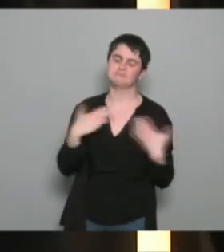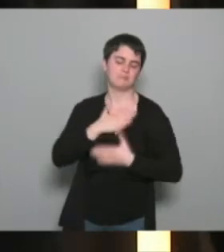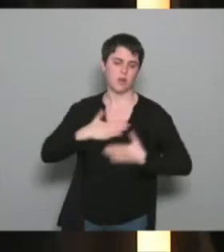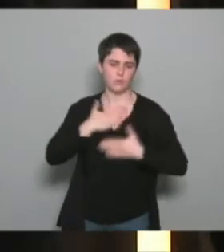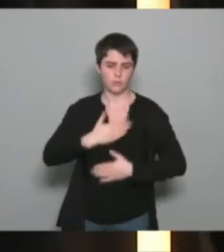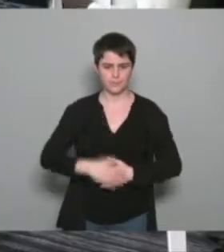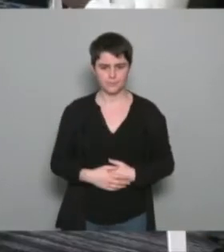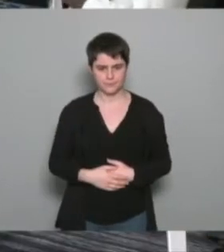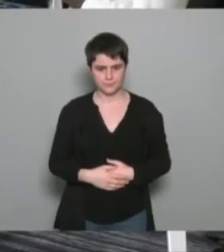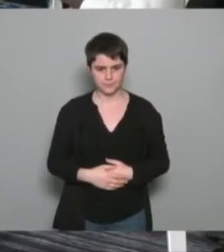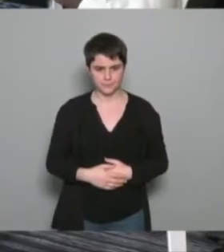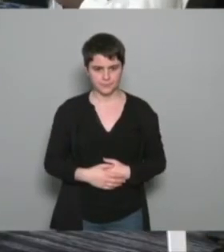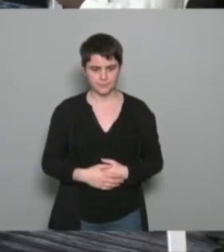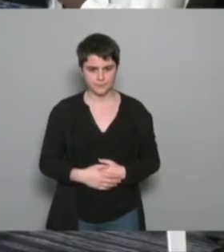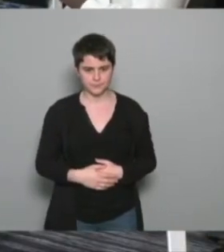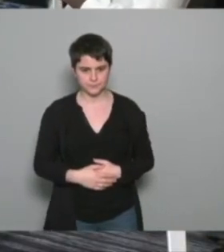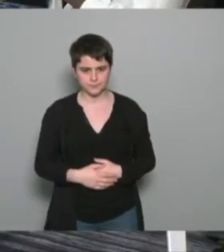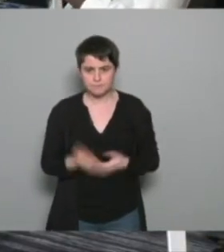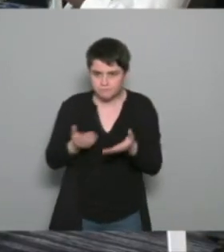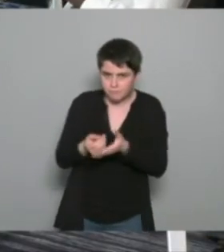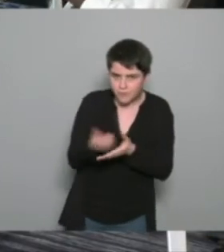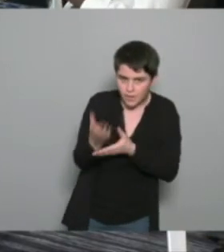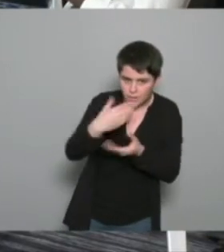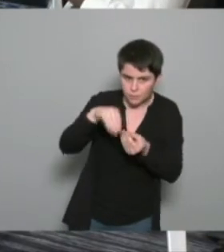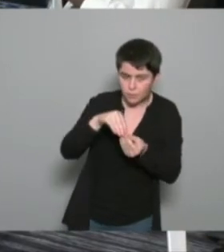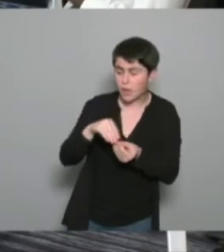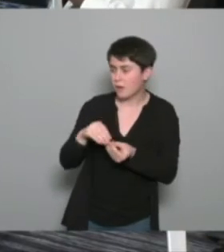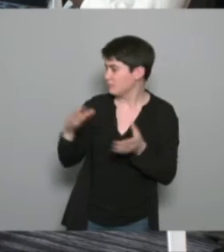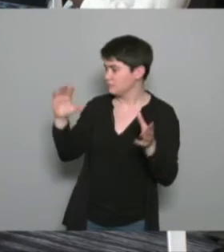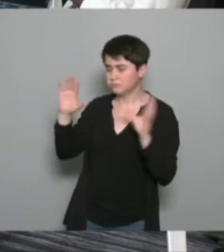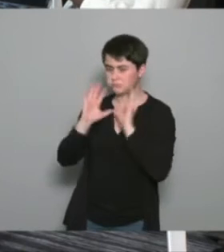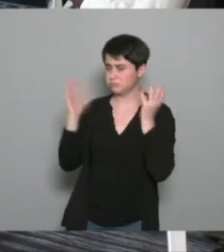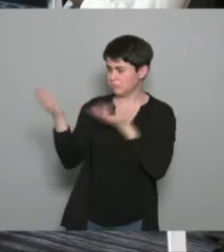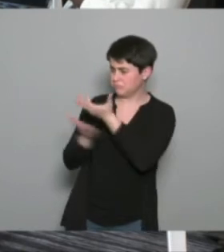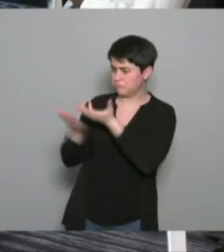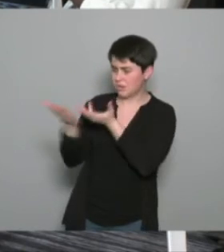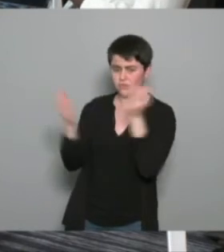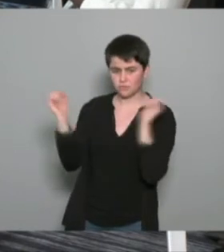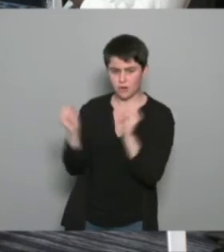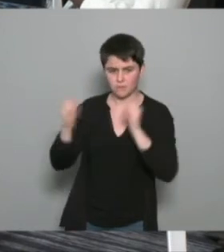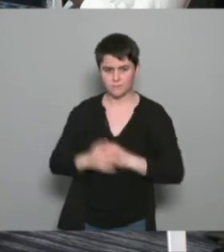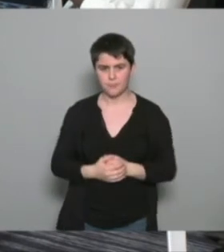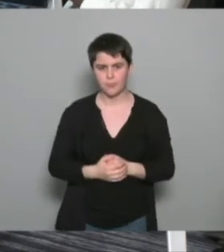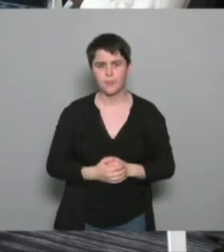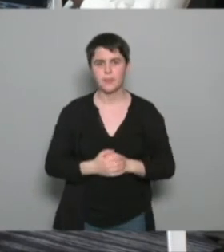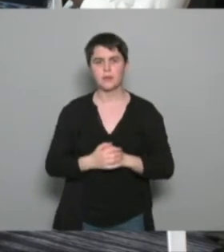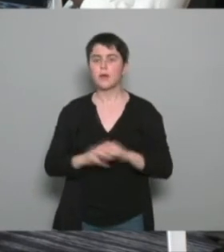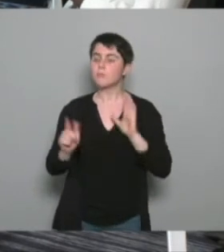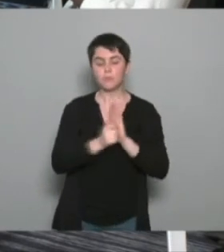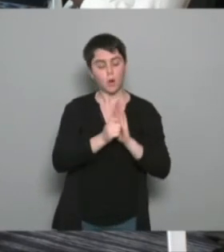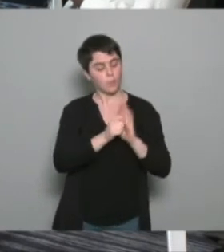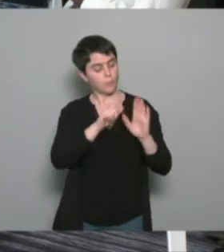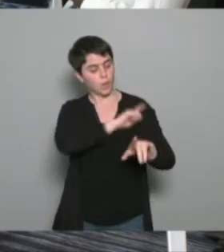Juste peut-être une petite précision je suis tout à fait d'accord avec ce qui vient d'être dit parce que quand on a mis en place le sport sur ordonnance